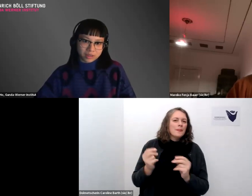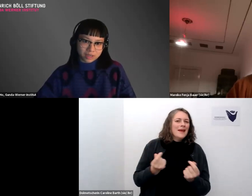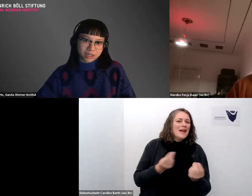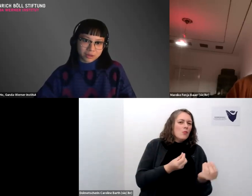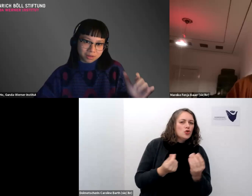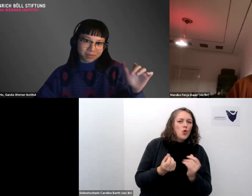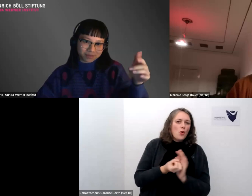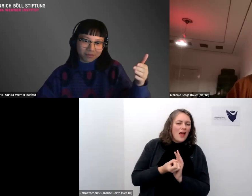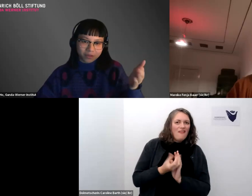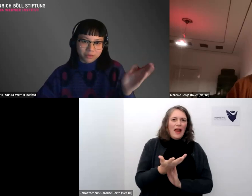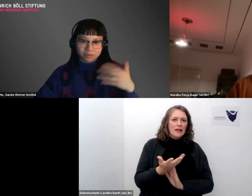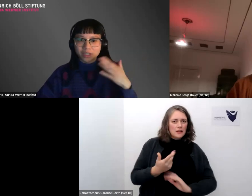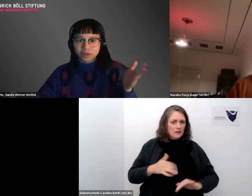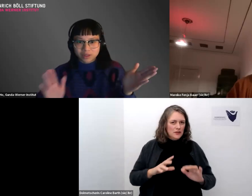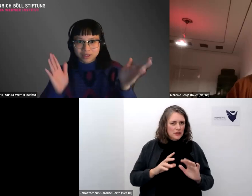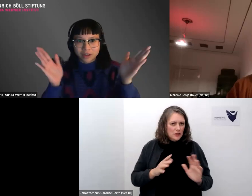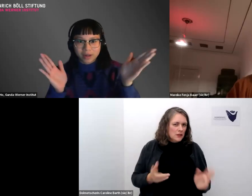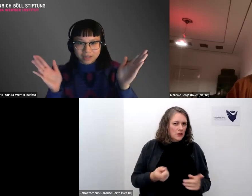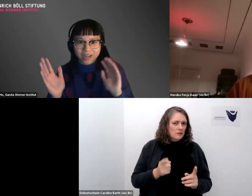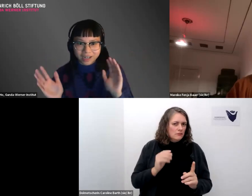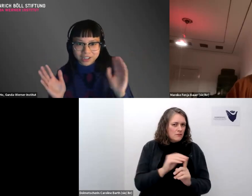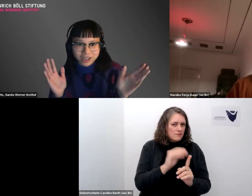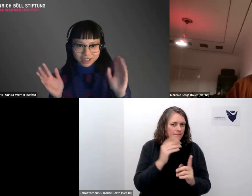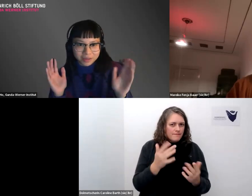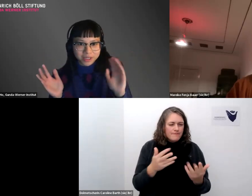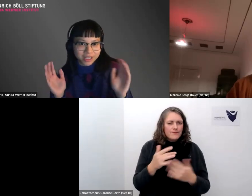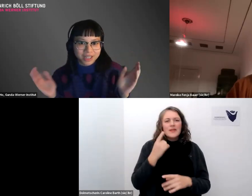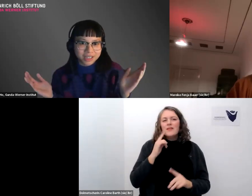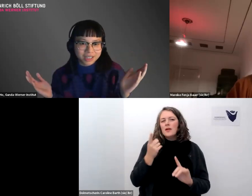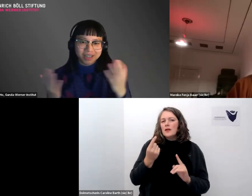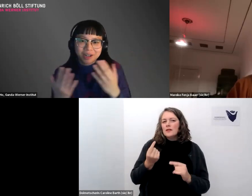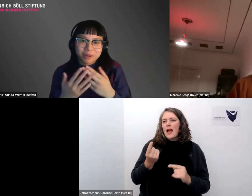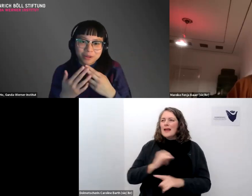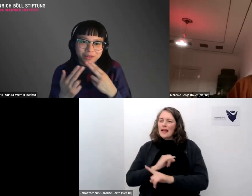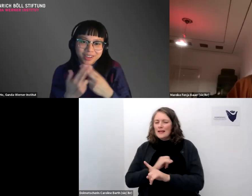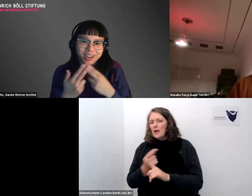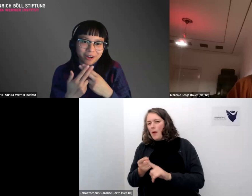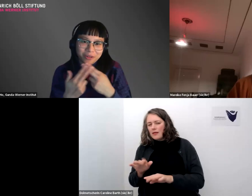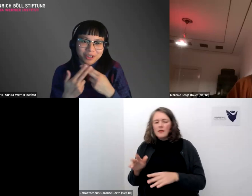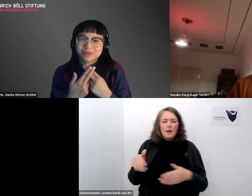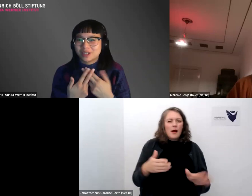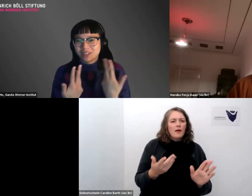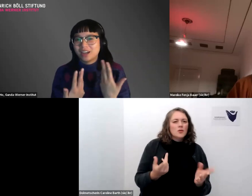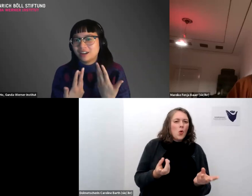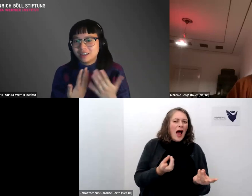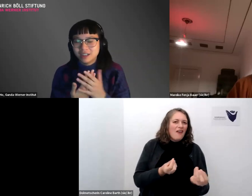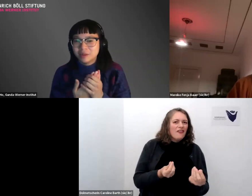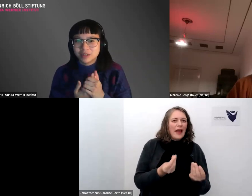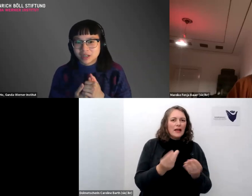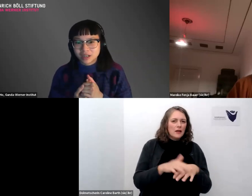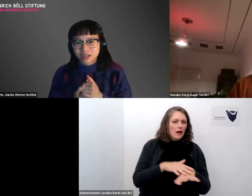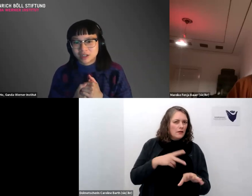mobilisieren also ich würde das jetzt nochmal als einen anderen strang sehen mit der identität aber irgendwie ja auch was was er